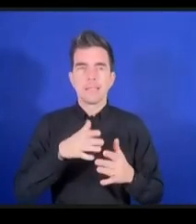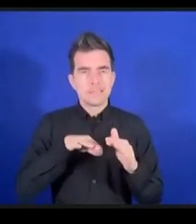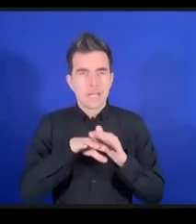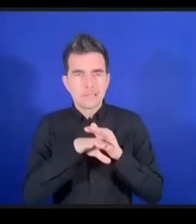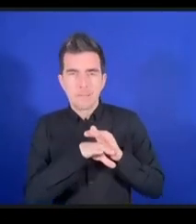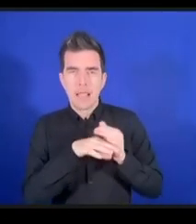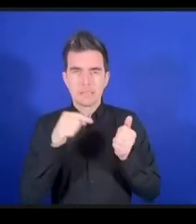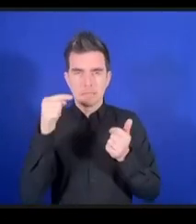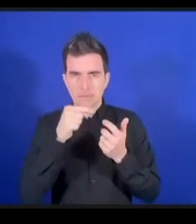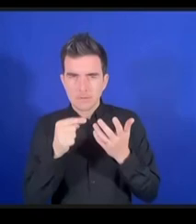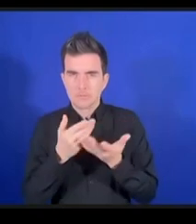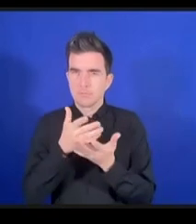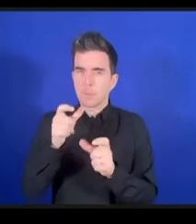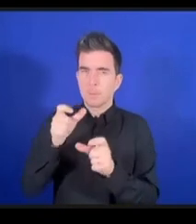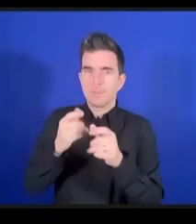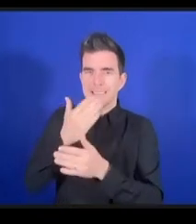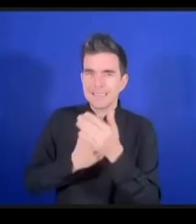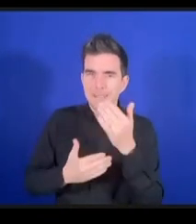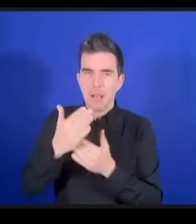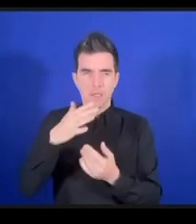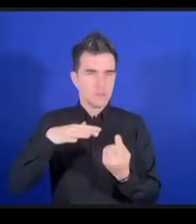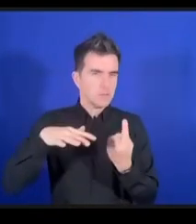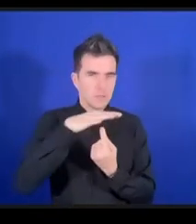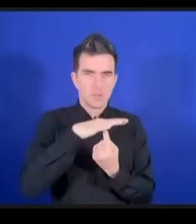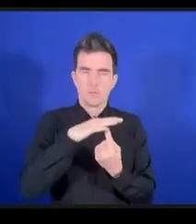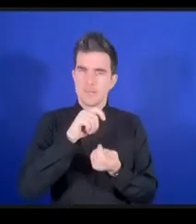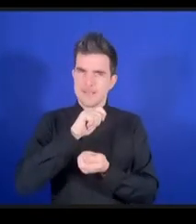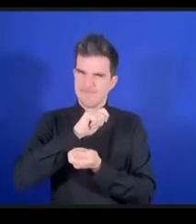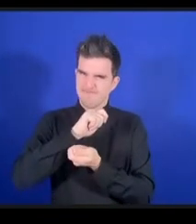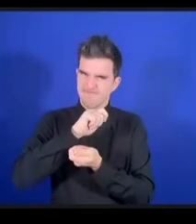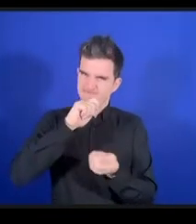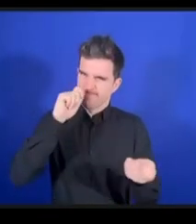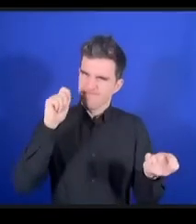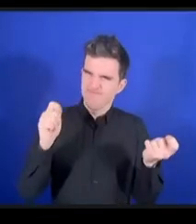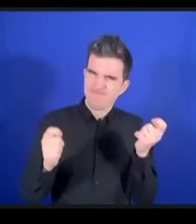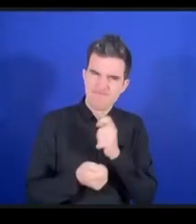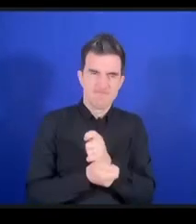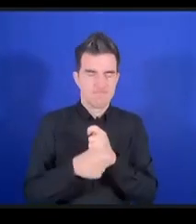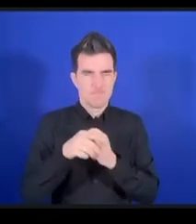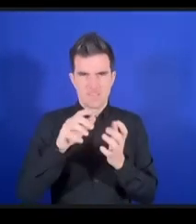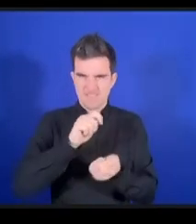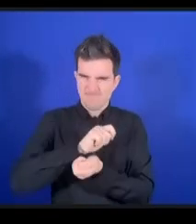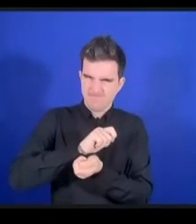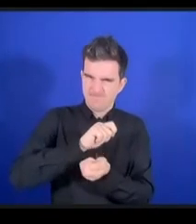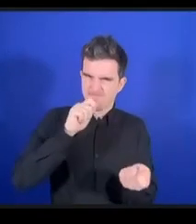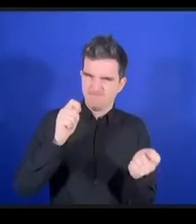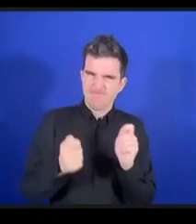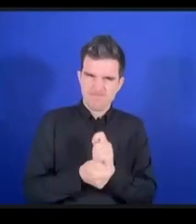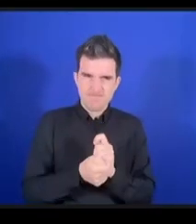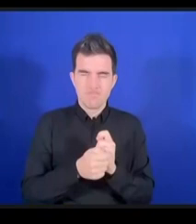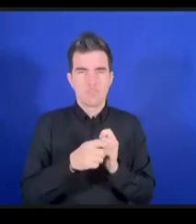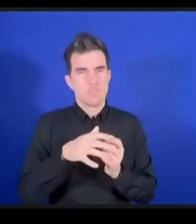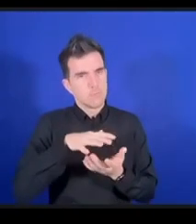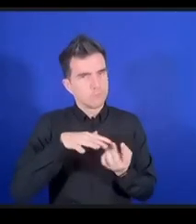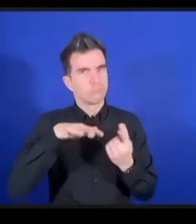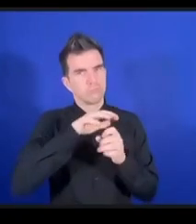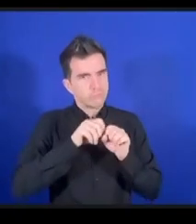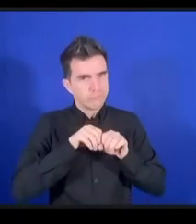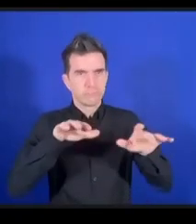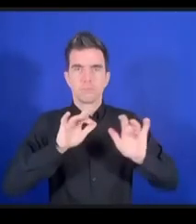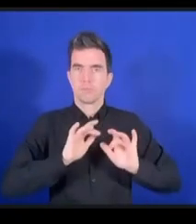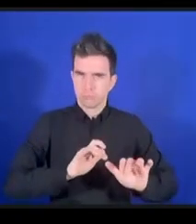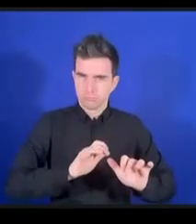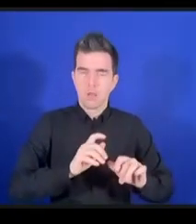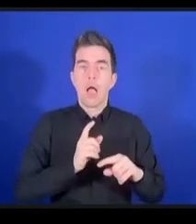Et donc le deuxième objectif de cette coalition dynamique en général est de rendre l'accès numérique